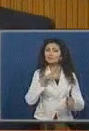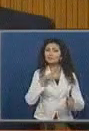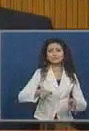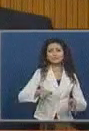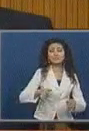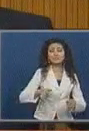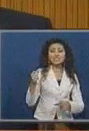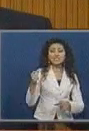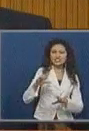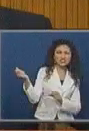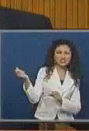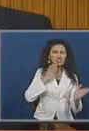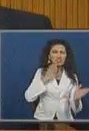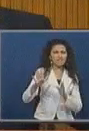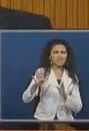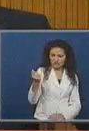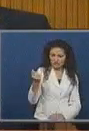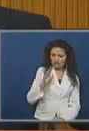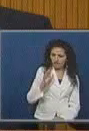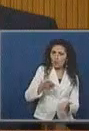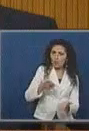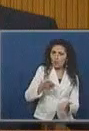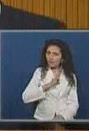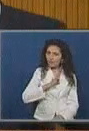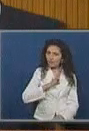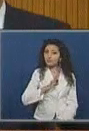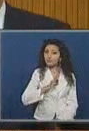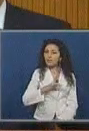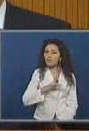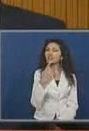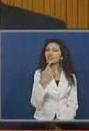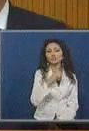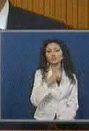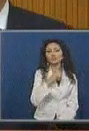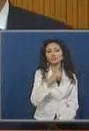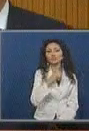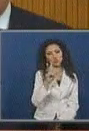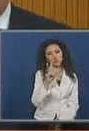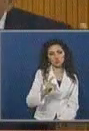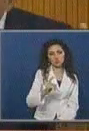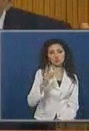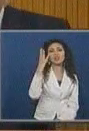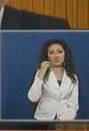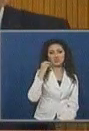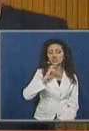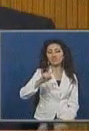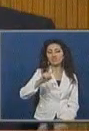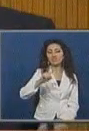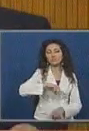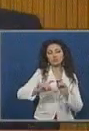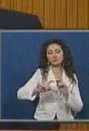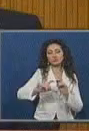şiddet var mı, şiddet, cinayet var mı, ölüm var mı diye soracaklar anlayışıyla cevap bulunmaya